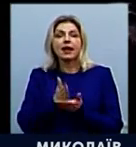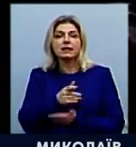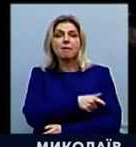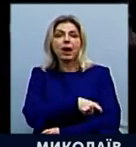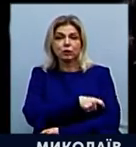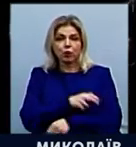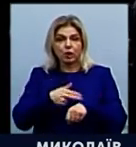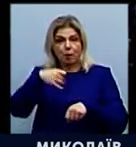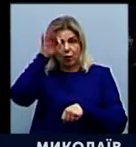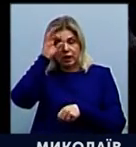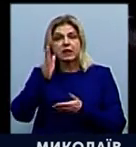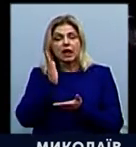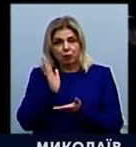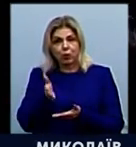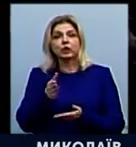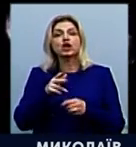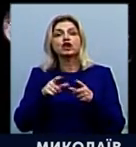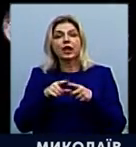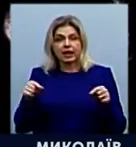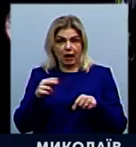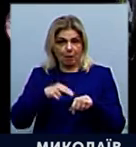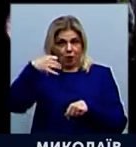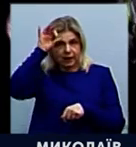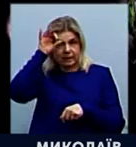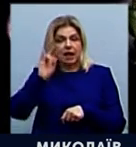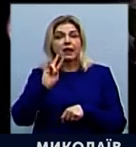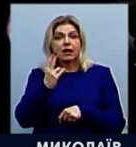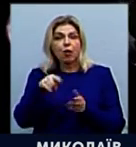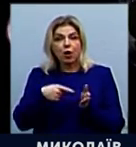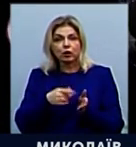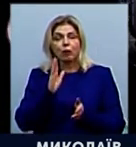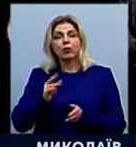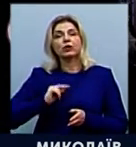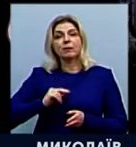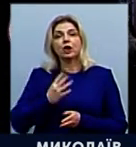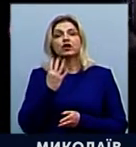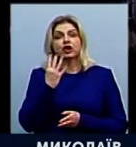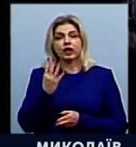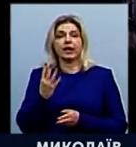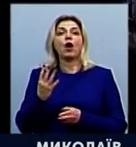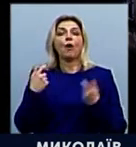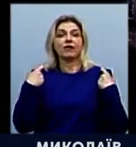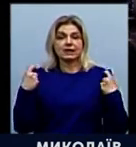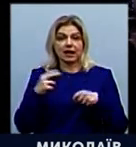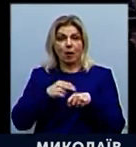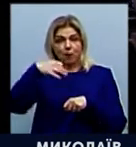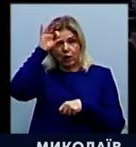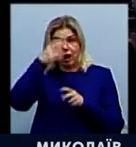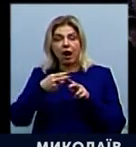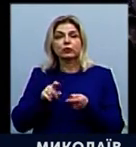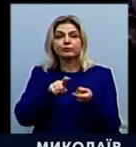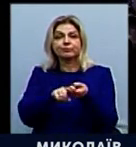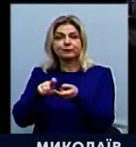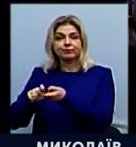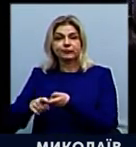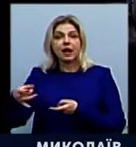буде шкільний офіцер поліції. В місті Миколаїві буде працювати чотири шкільних офіцери поліції, які будуть закріплені за районами.